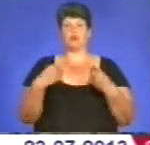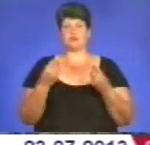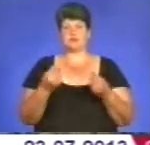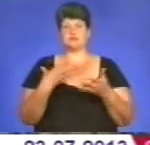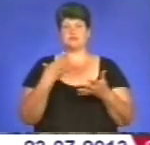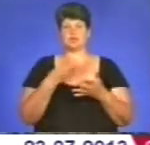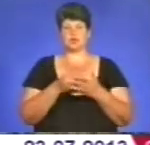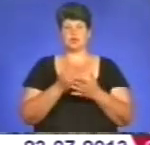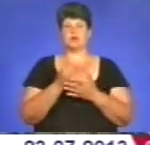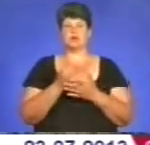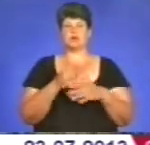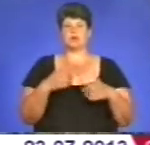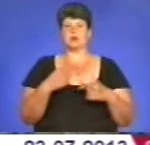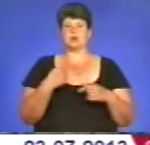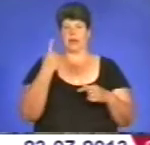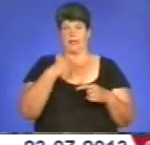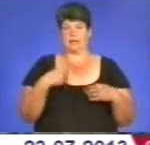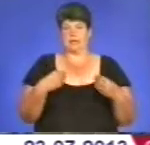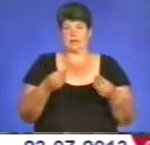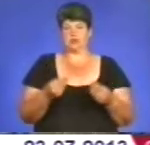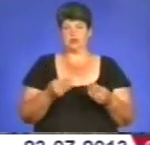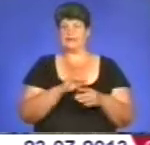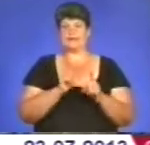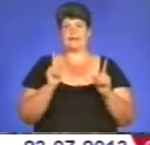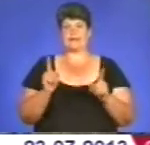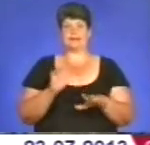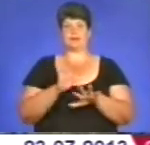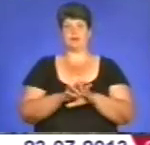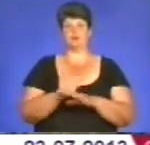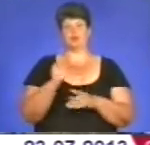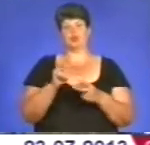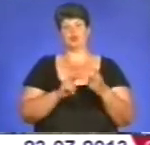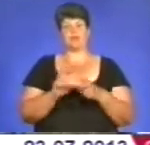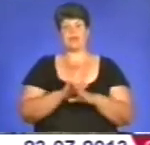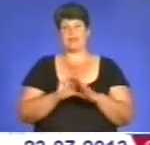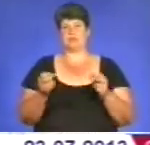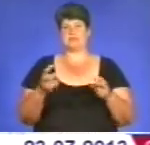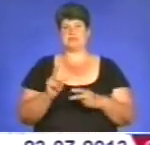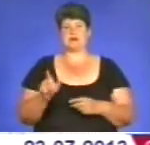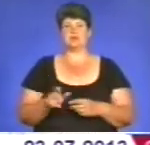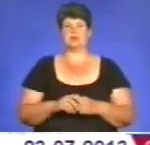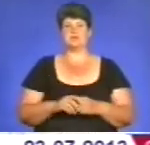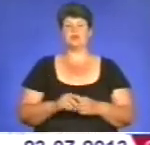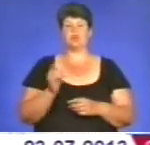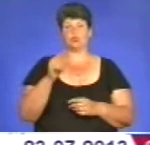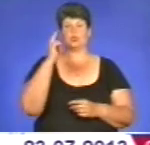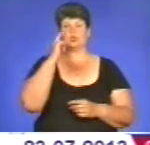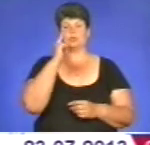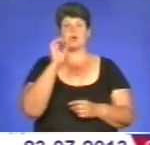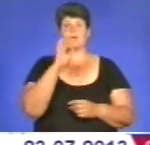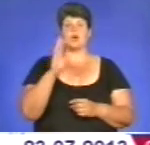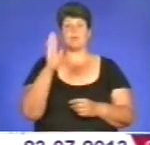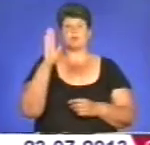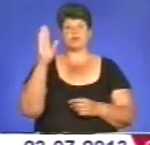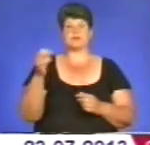кандидатуру не тільки в банки, а буду шукати роботу не по спеціальності. Отож, думати про майбутнє